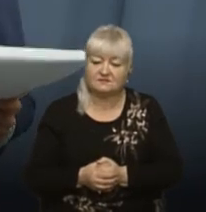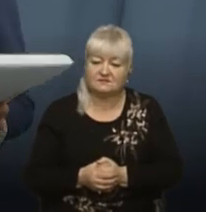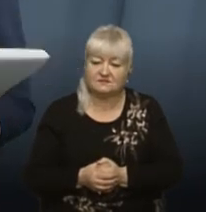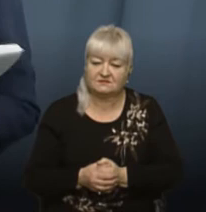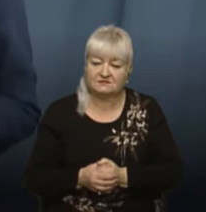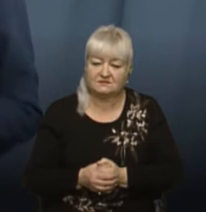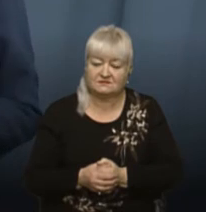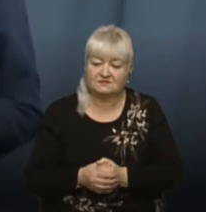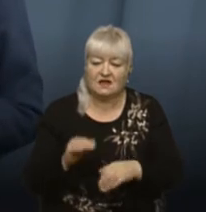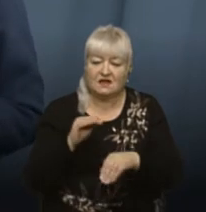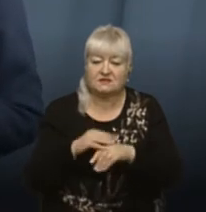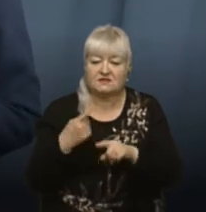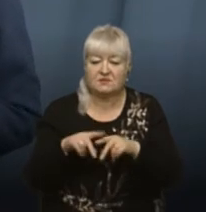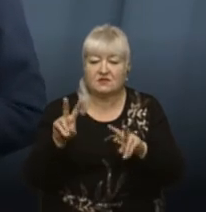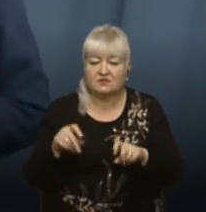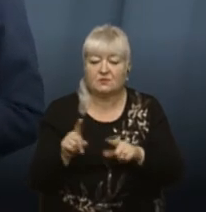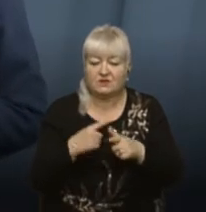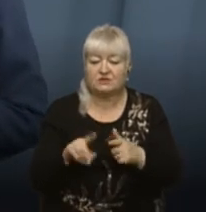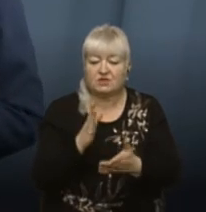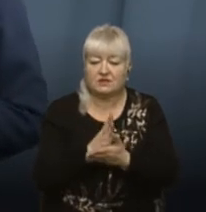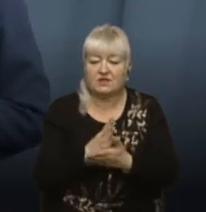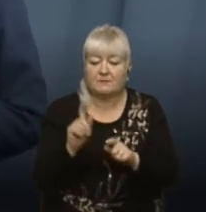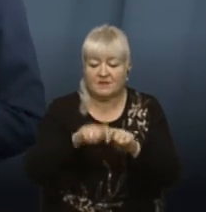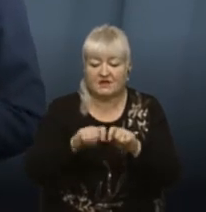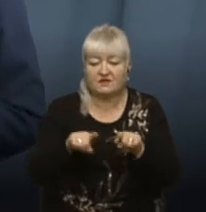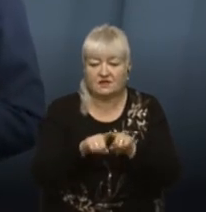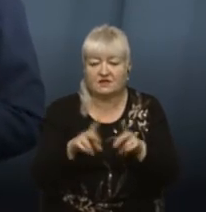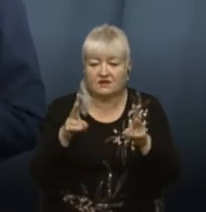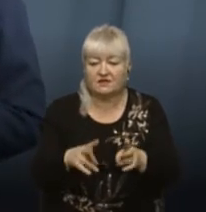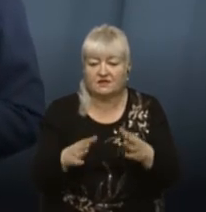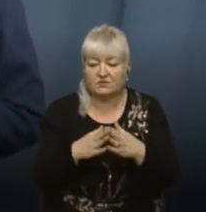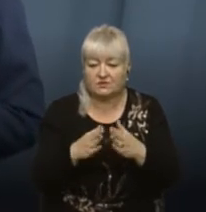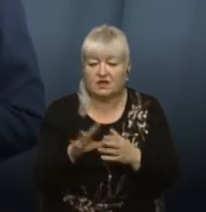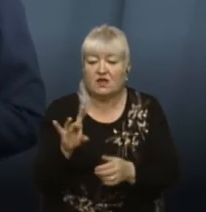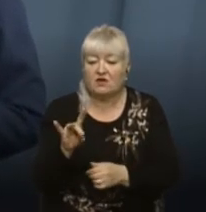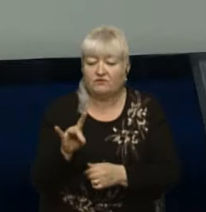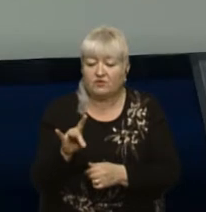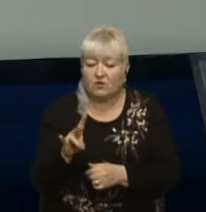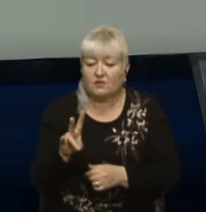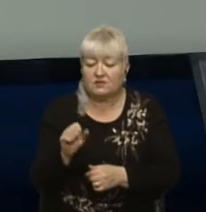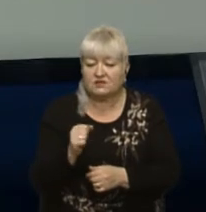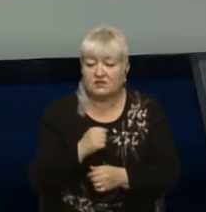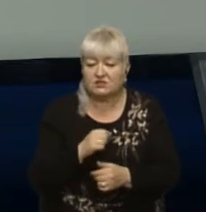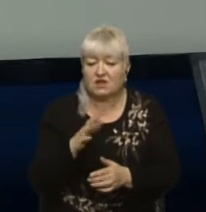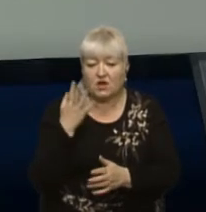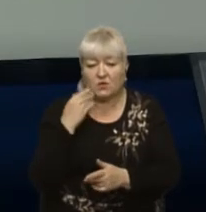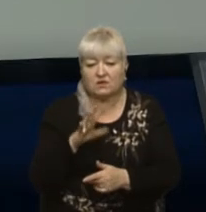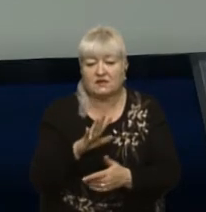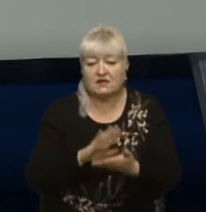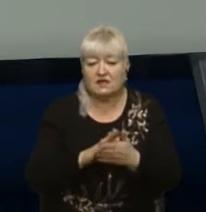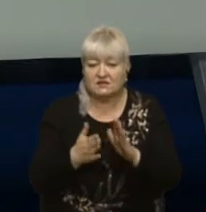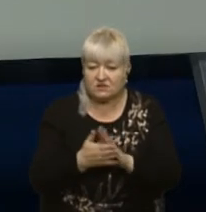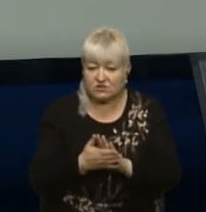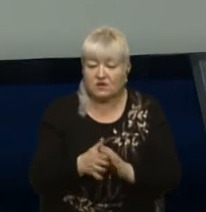Зачепили ту тему, чи є перевірки таких аварійних будинків? В Другобичі після цього, на жаль, як ситуація сталася, було теж